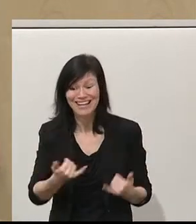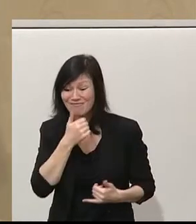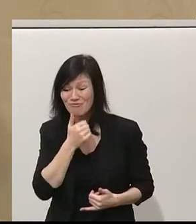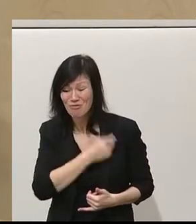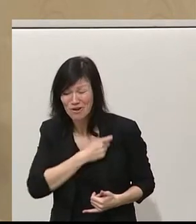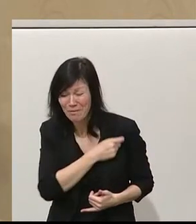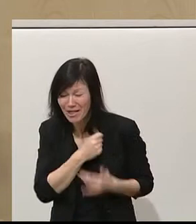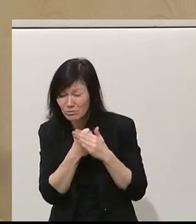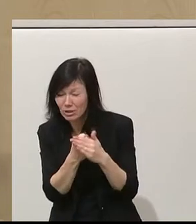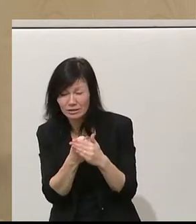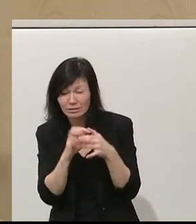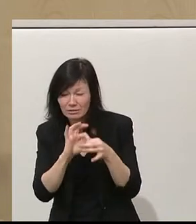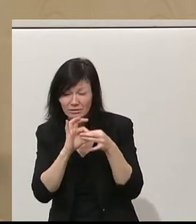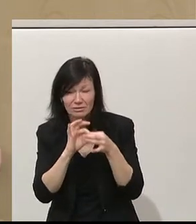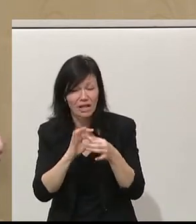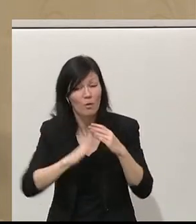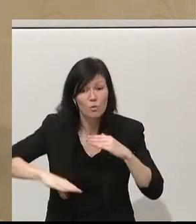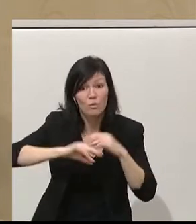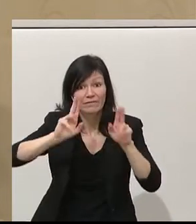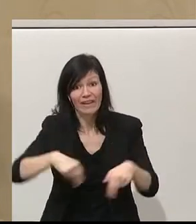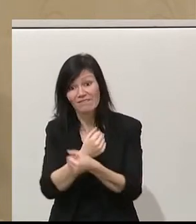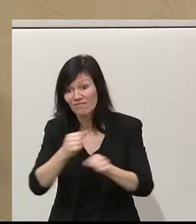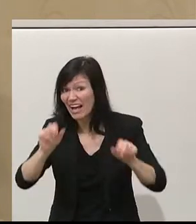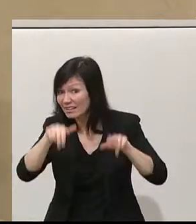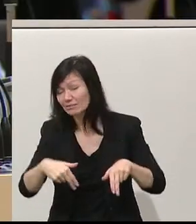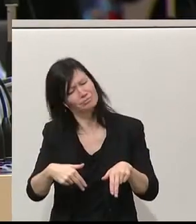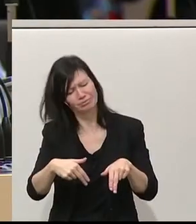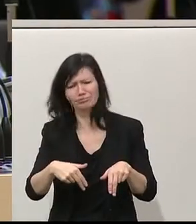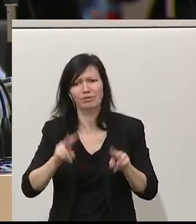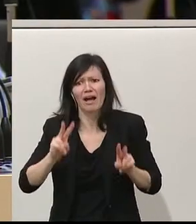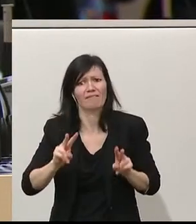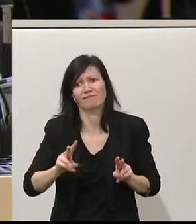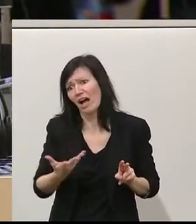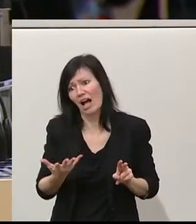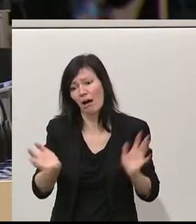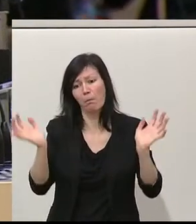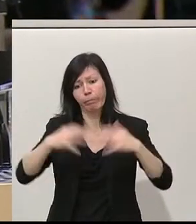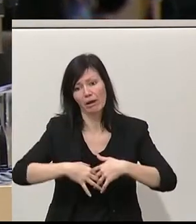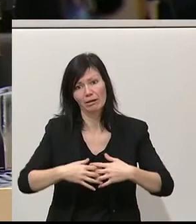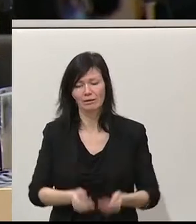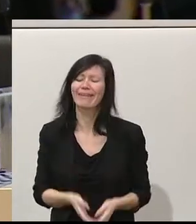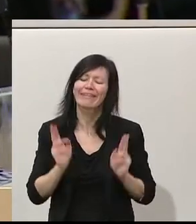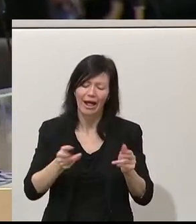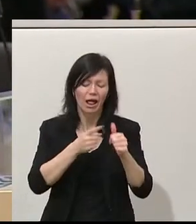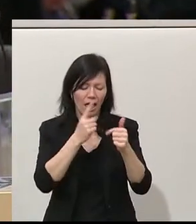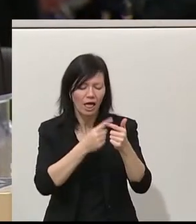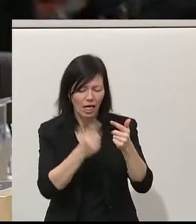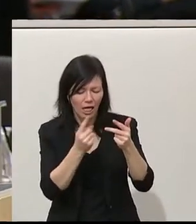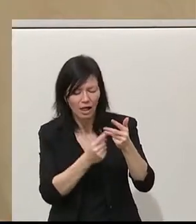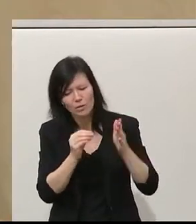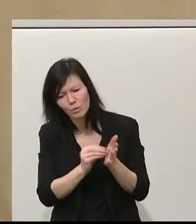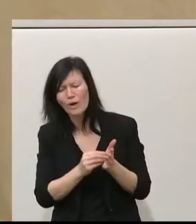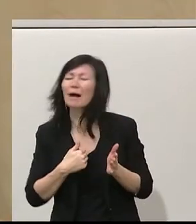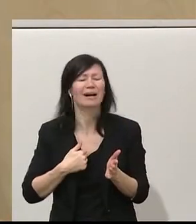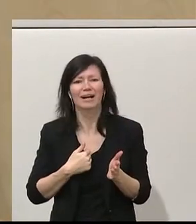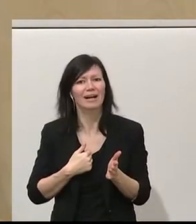im Zusammenhang mit Grund und Freiheitsrechten. Ich sage Ihnen was, ich könnte das noch langsamer machen und ich wiederhole noch einmal, mir geht es nicht